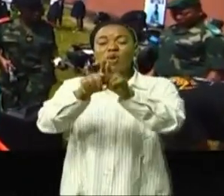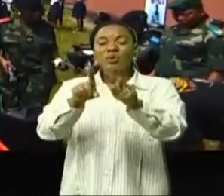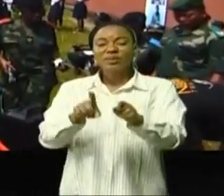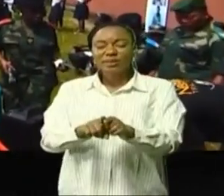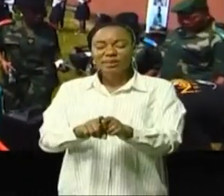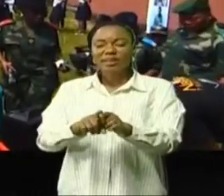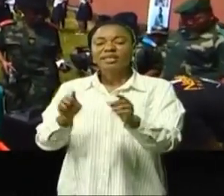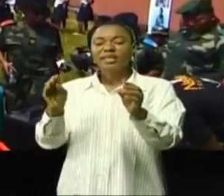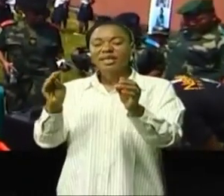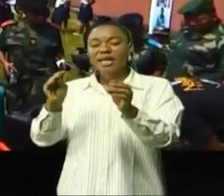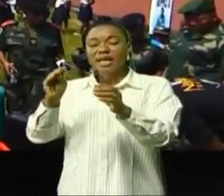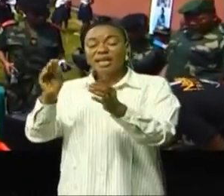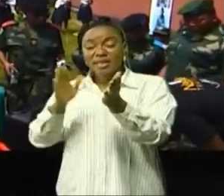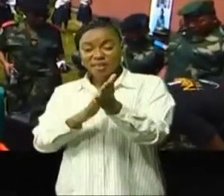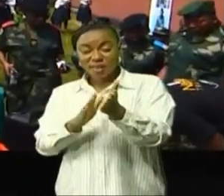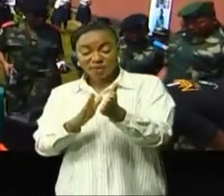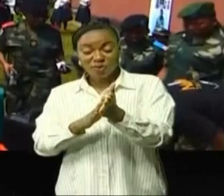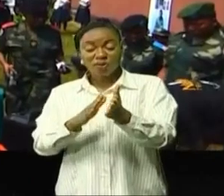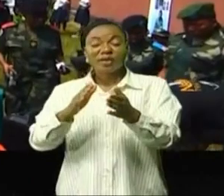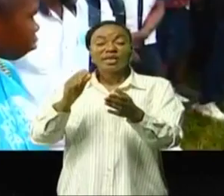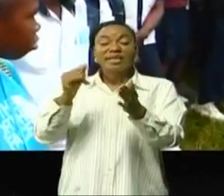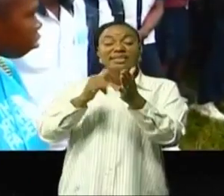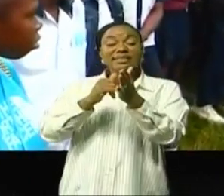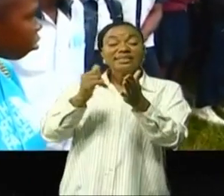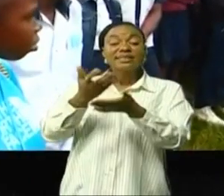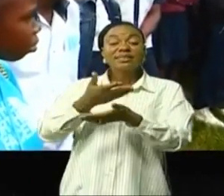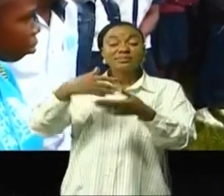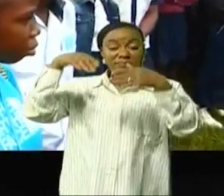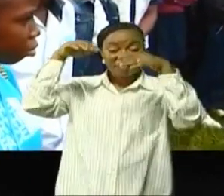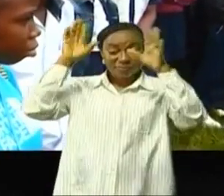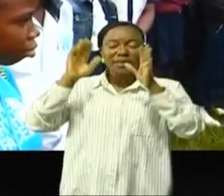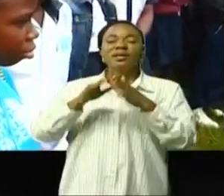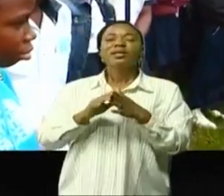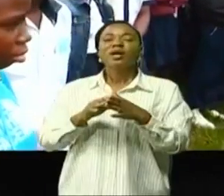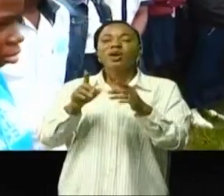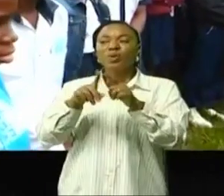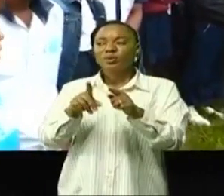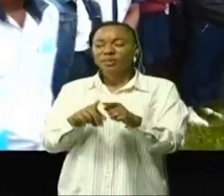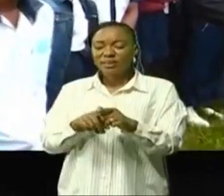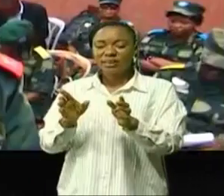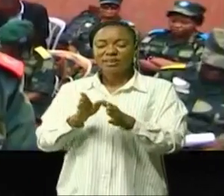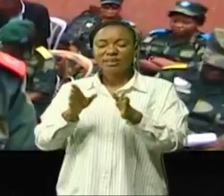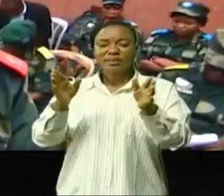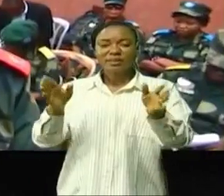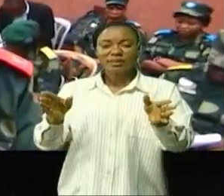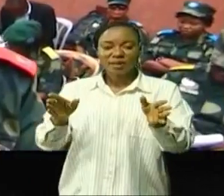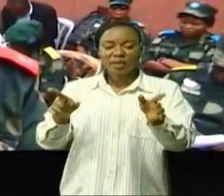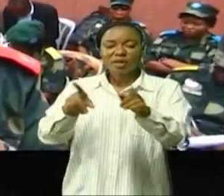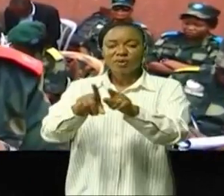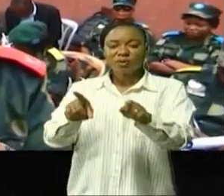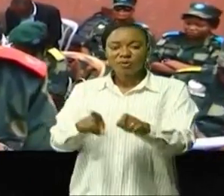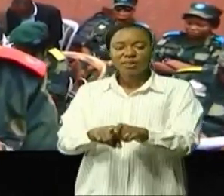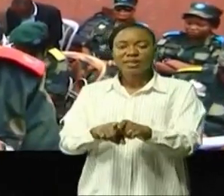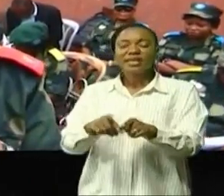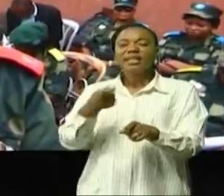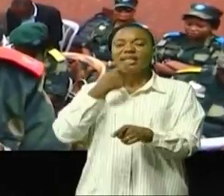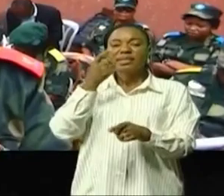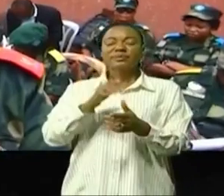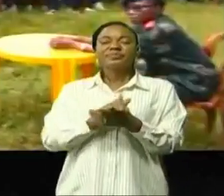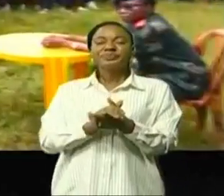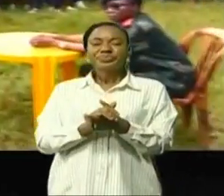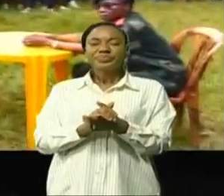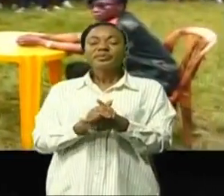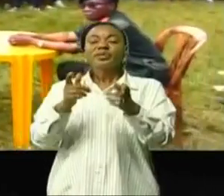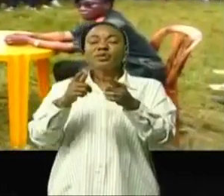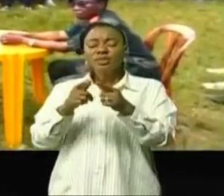élèves de la classe terminale à la cour de l'Institut Bakanja, le général Chechi Mayu à ses côtés, le colonel